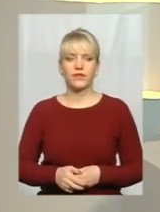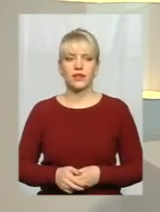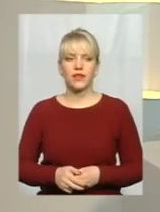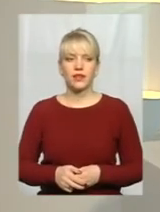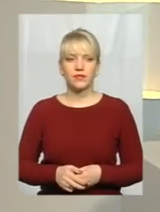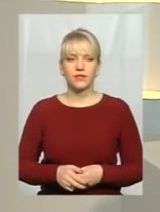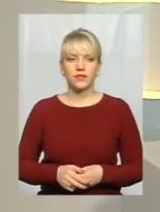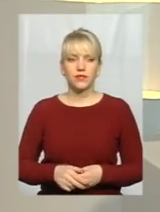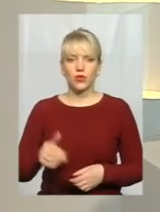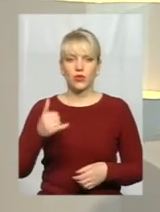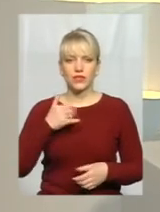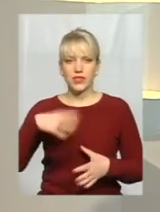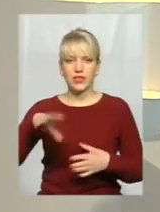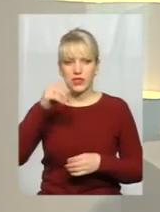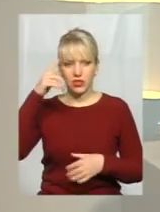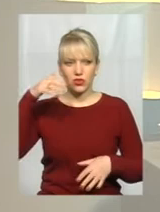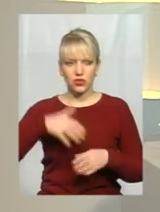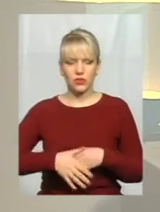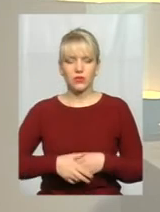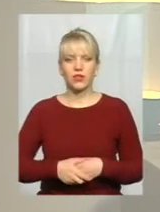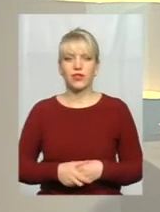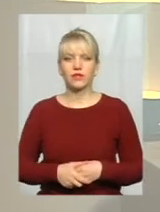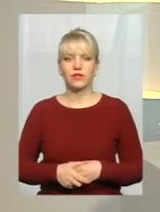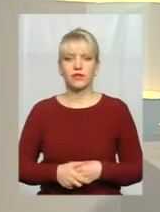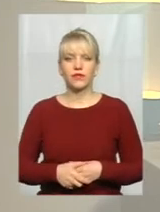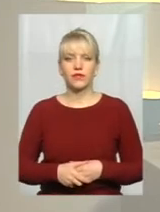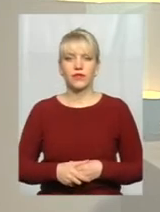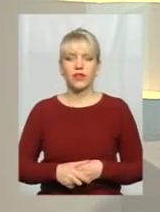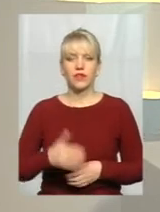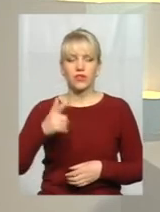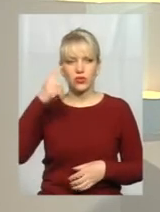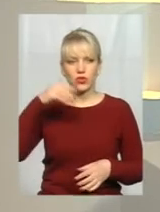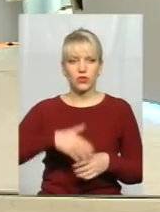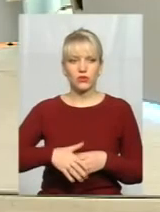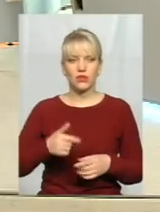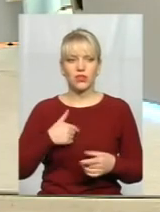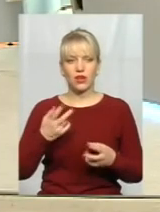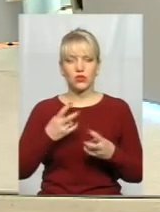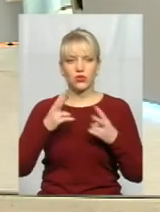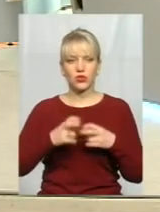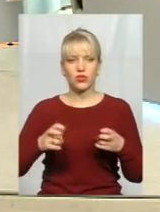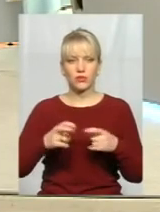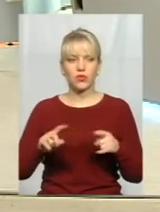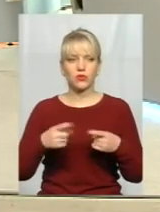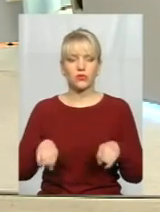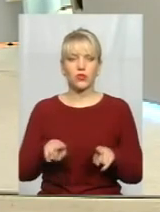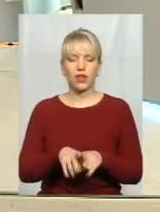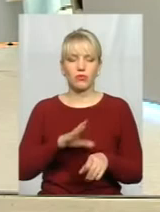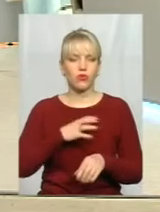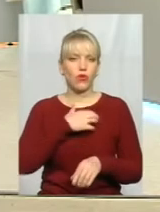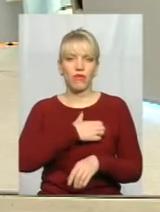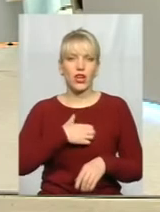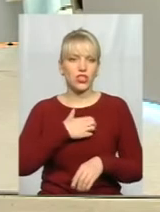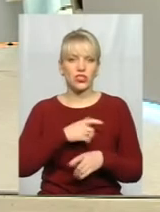Насправді, всі ж розуміли. Ну, давайте так, ви зрозумієте, що... Я хочу розібратися, чому це було настільки важливо, щоб